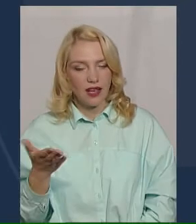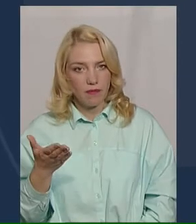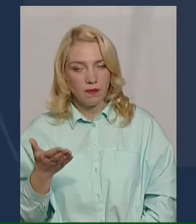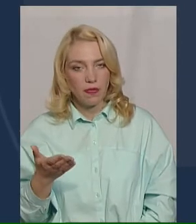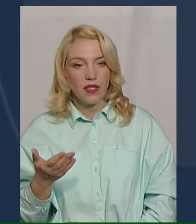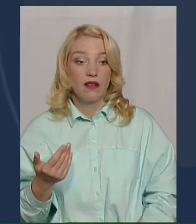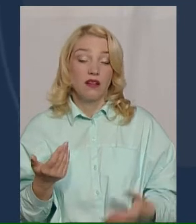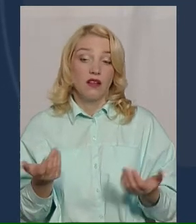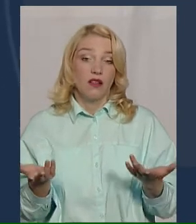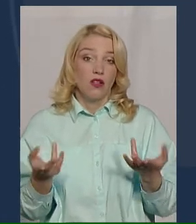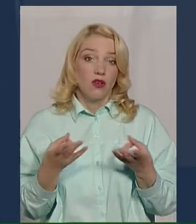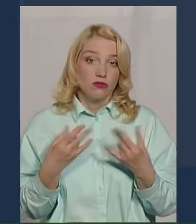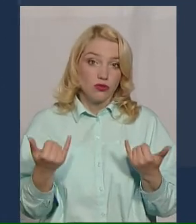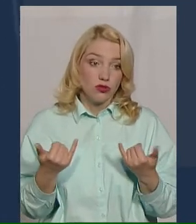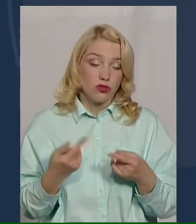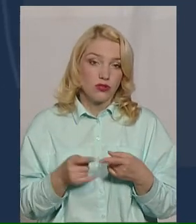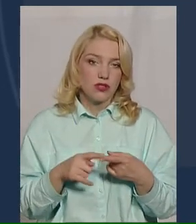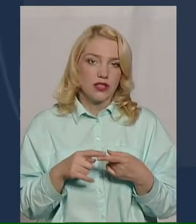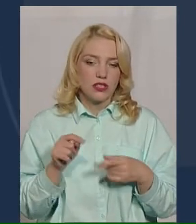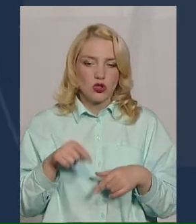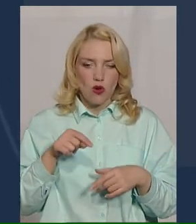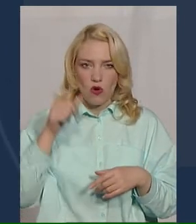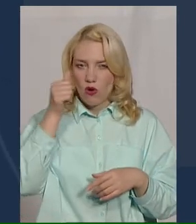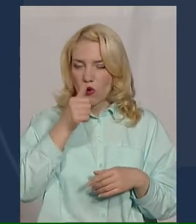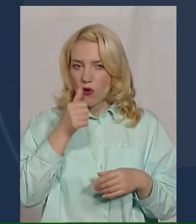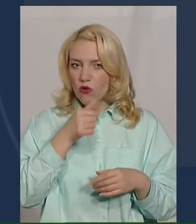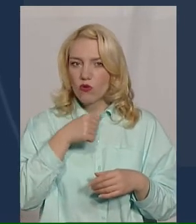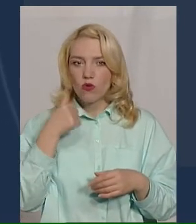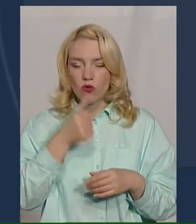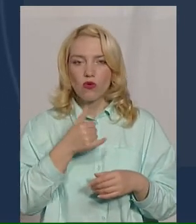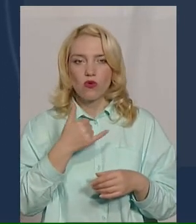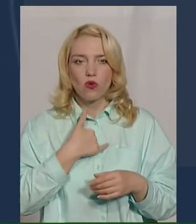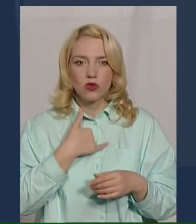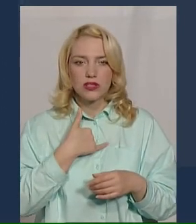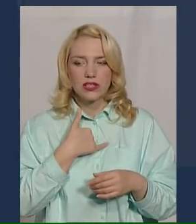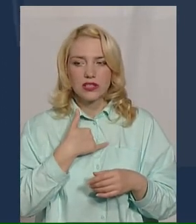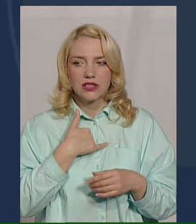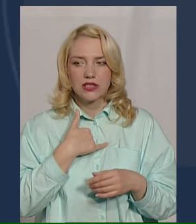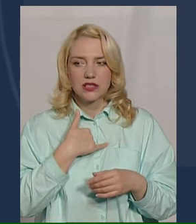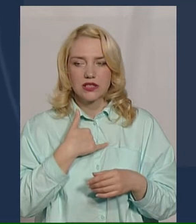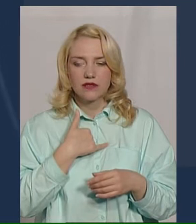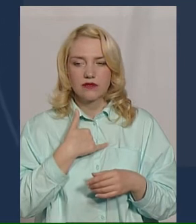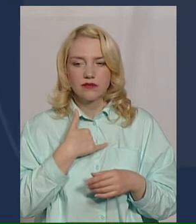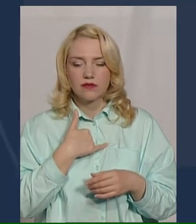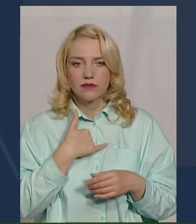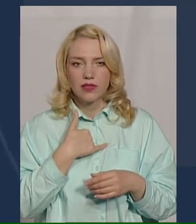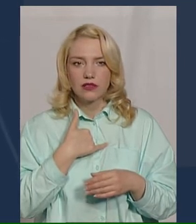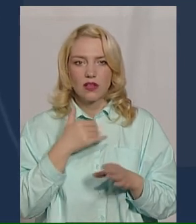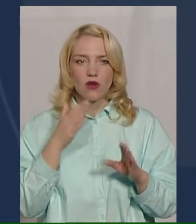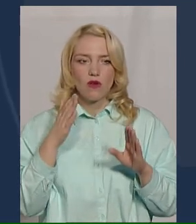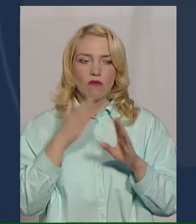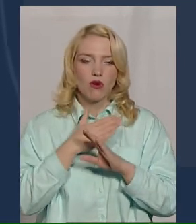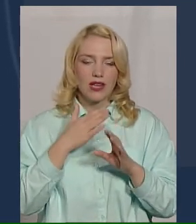В основному, саме з цього року, у нас з кінця першої і до середини третєї декабли погоду